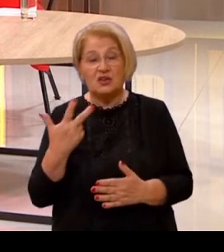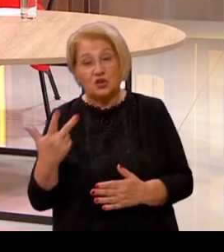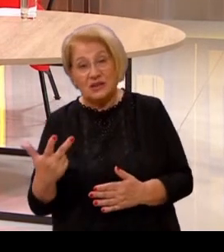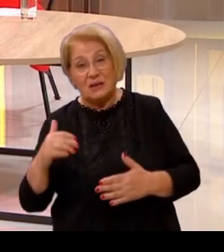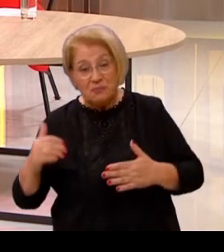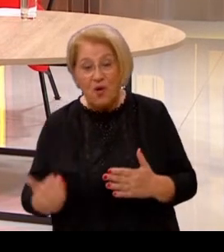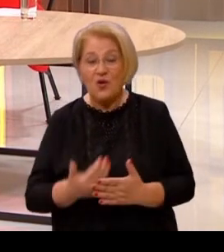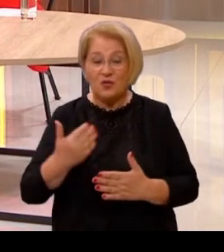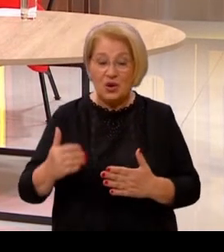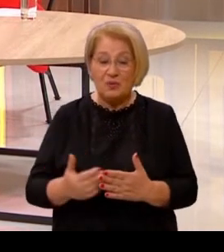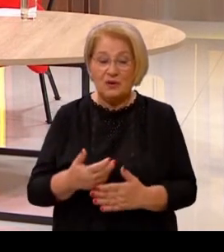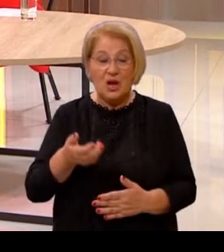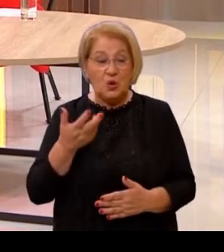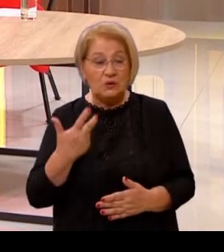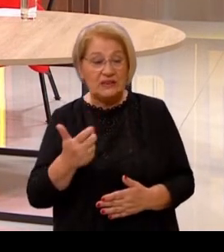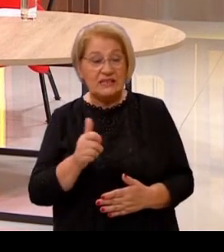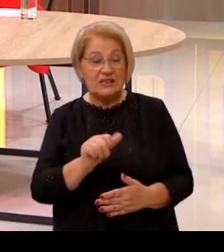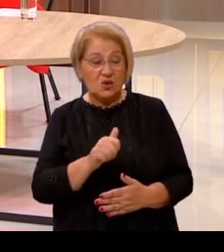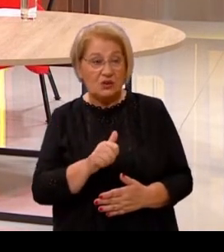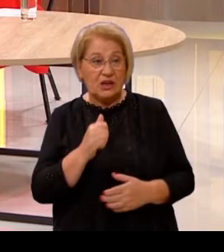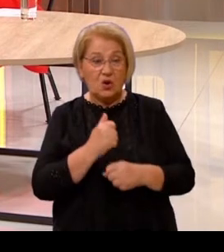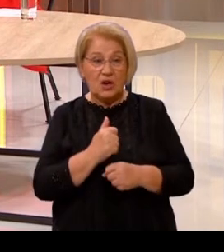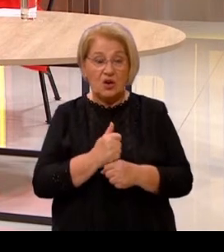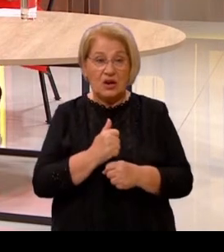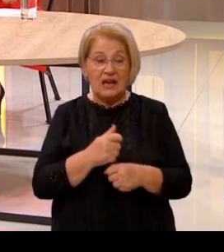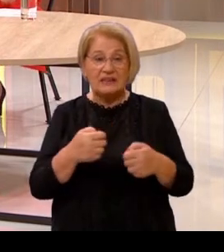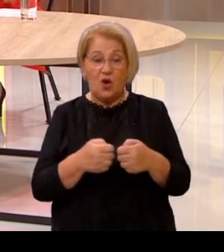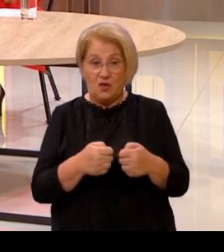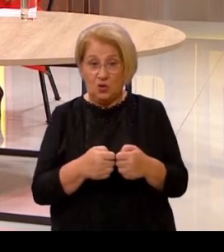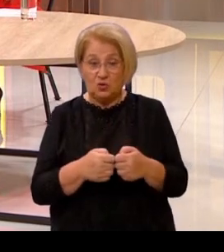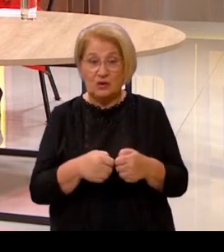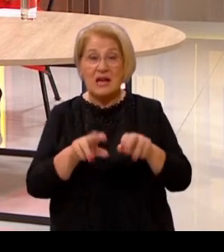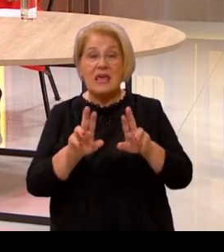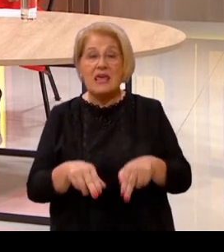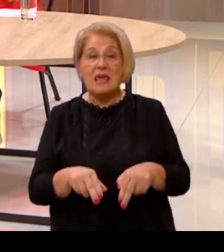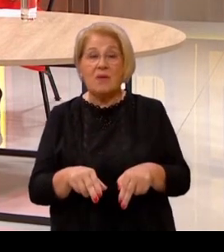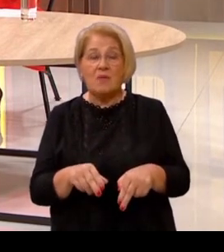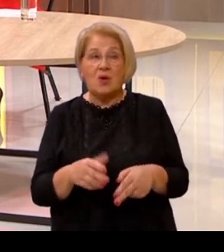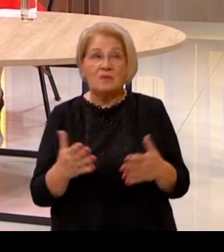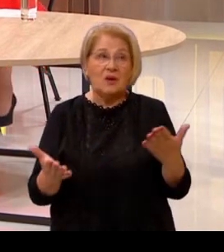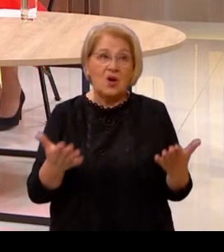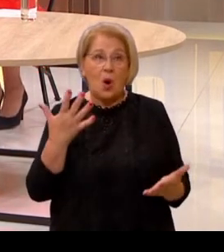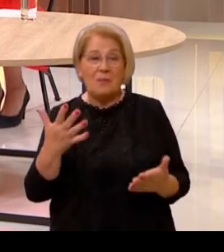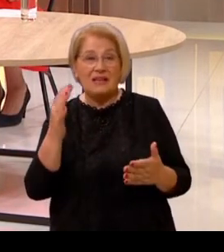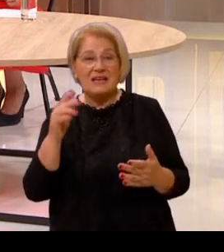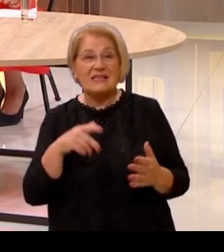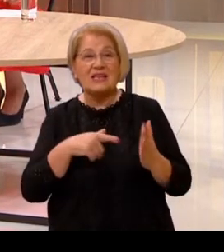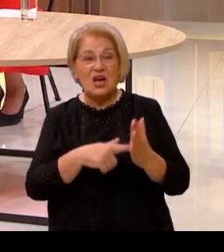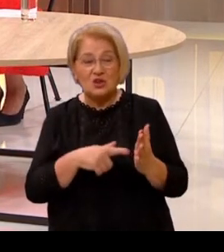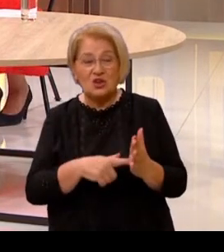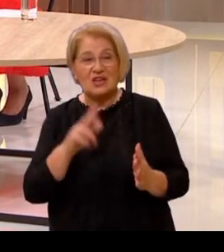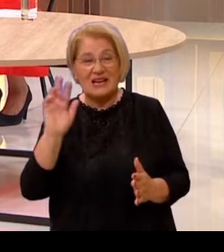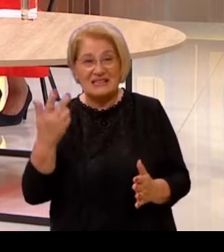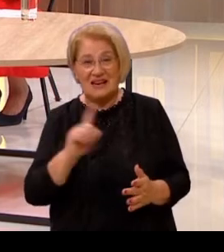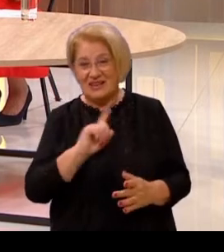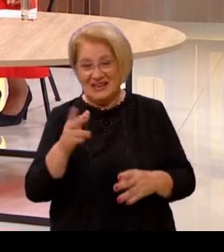zahtjeva, tako da mi u 30 godina koliko radimo u naša udruga imamo uvijek negdje oko 50 očaka, odnosno zahtjeva.